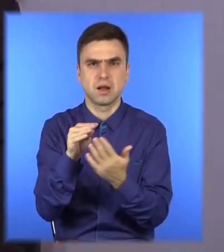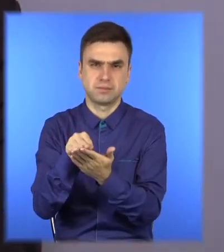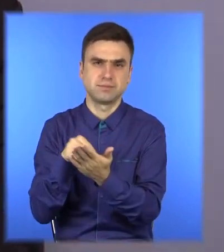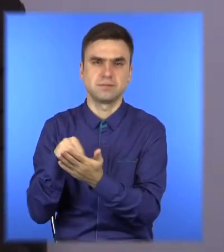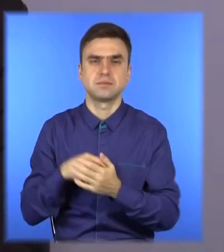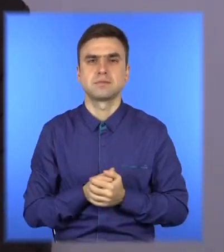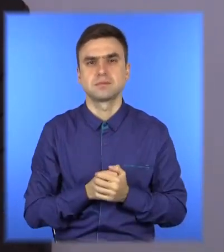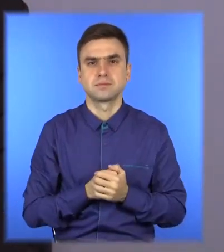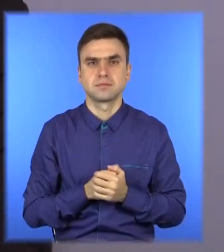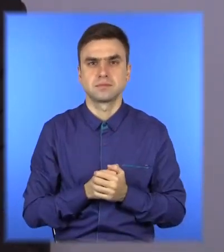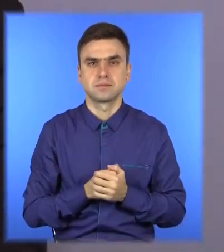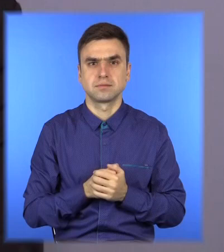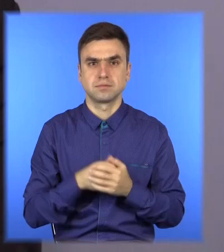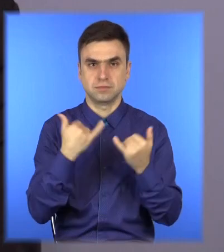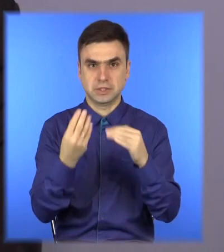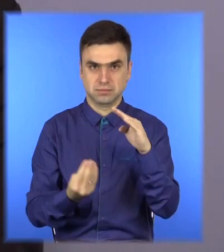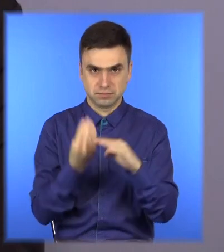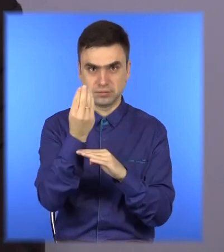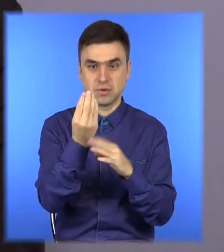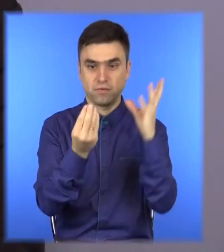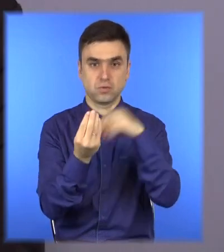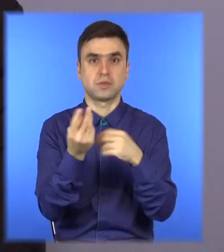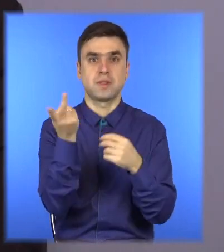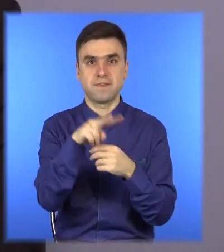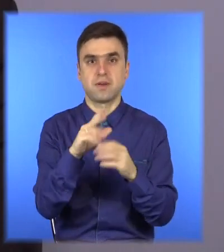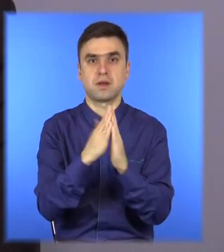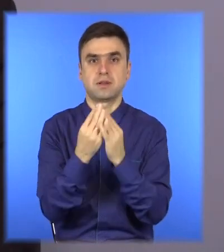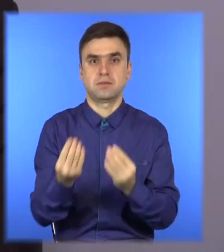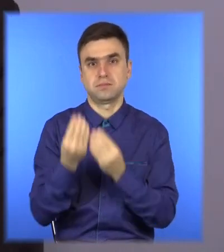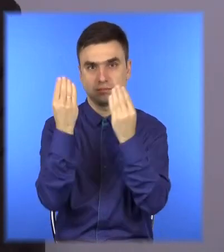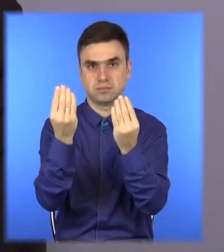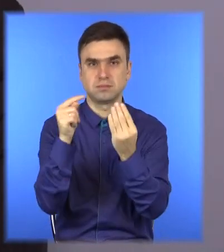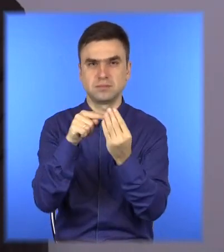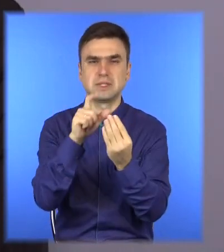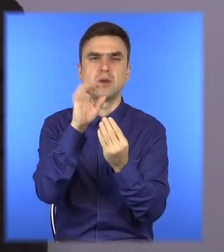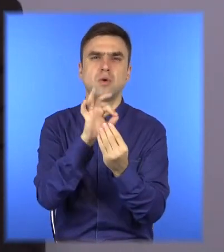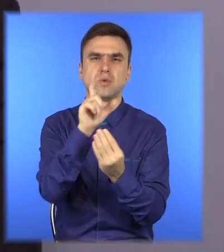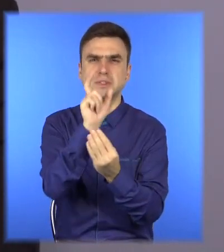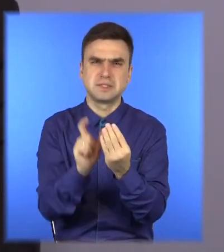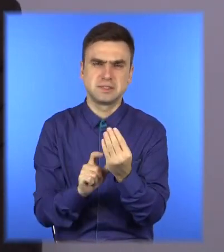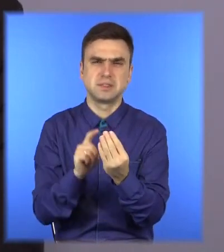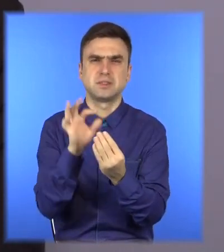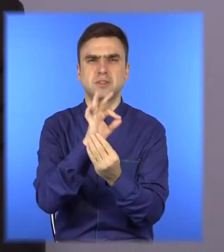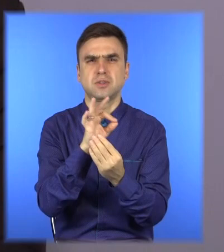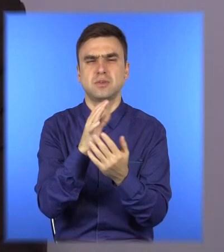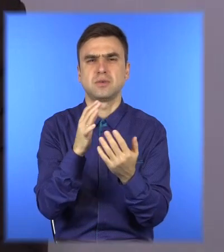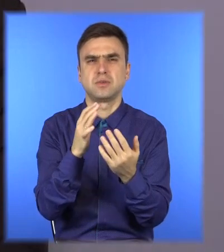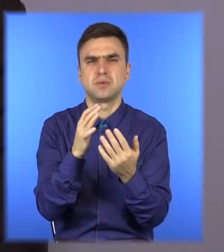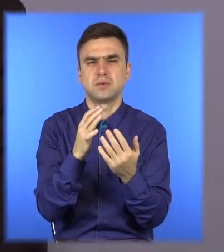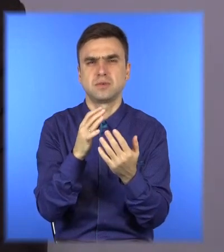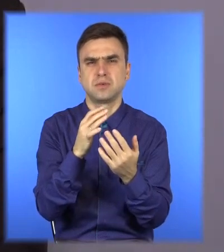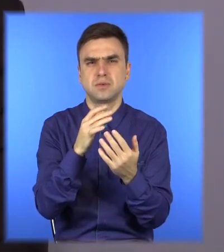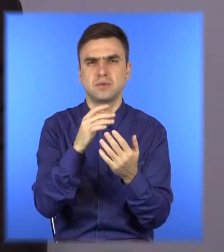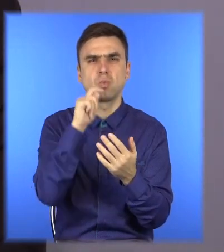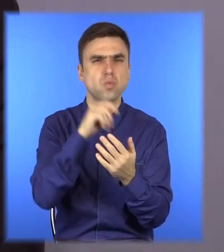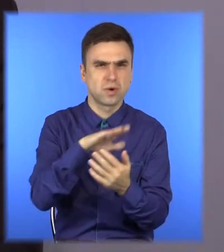дві збірки поезій. Одна збірка – це громадянська лірика «Повстання», інша збірка